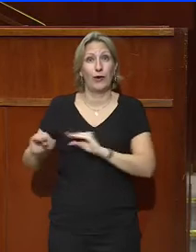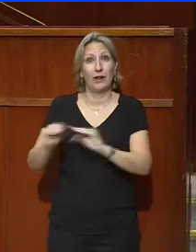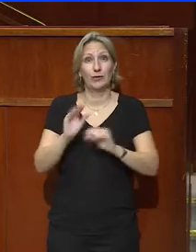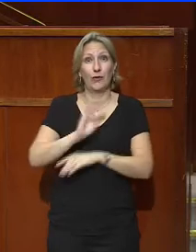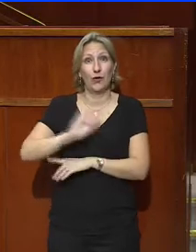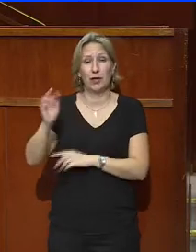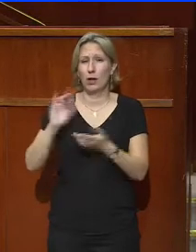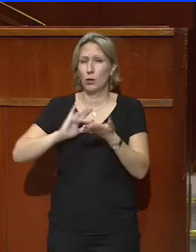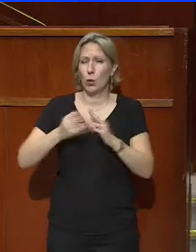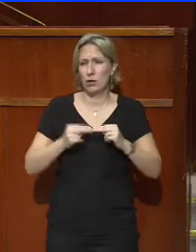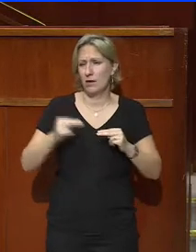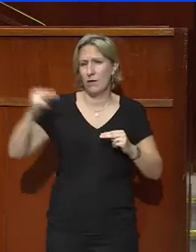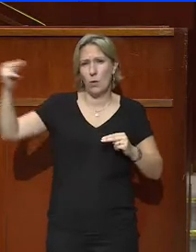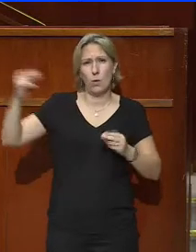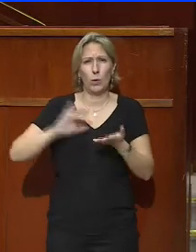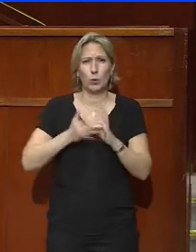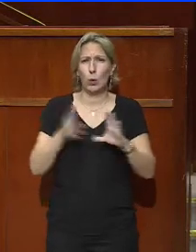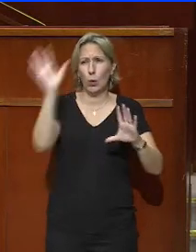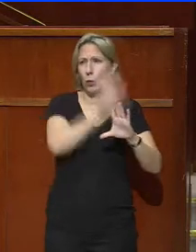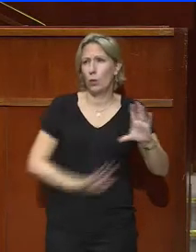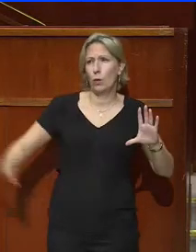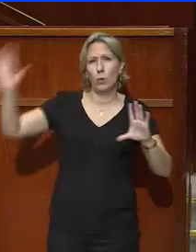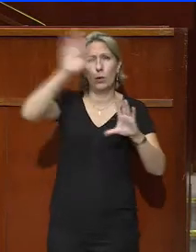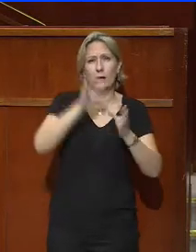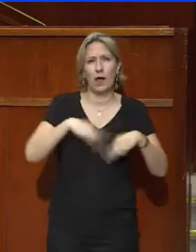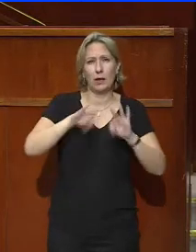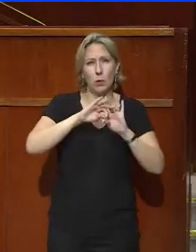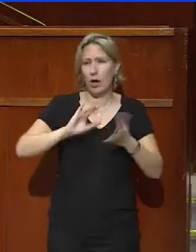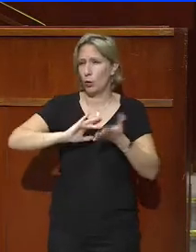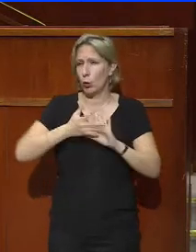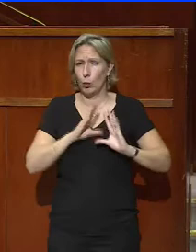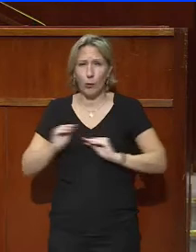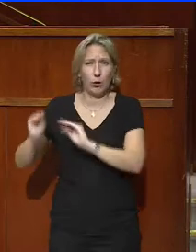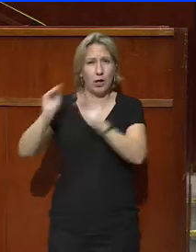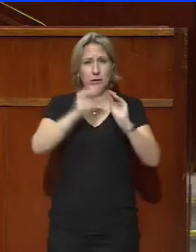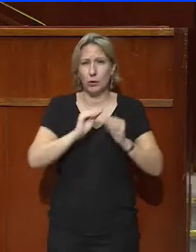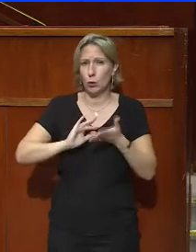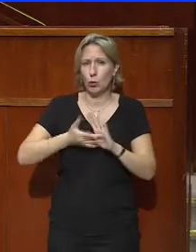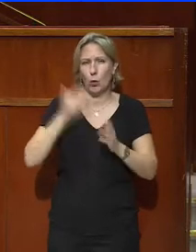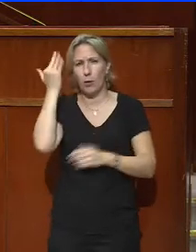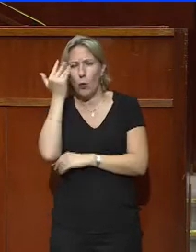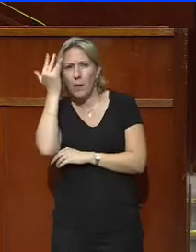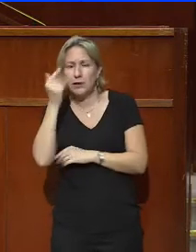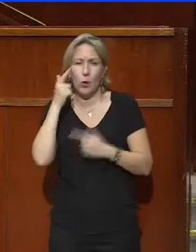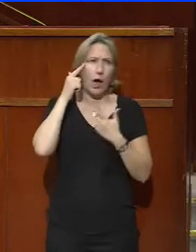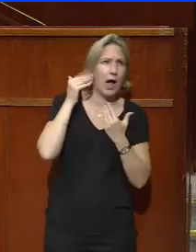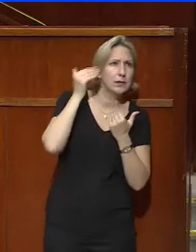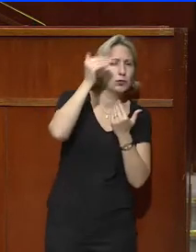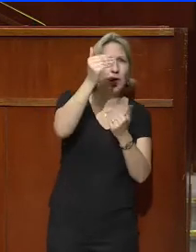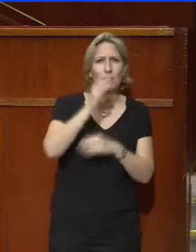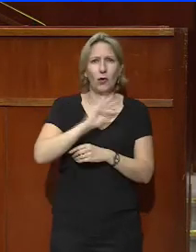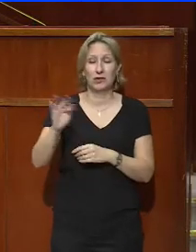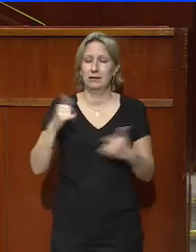couches sociales, tous les territoires, toutes les professions, toutes les préoccupations, tous les espoirs des Français